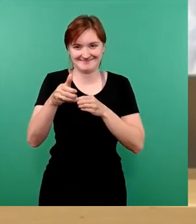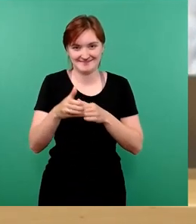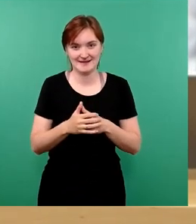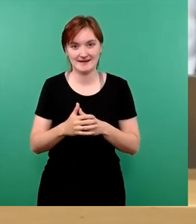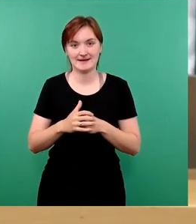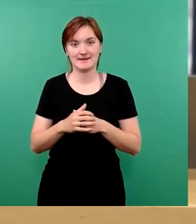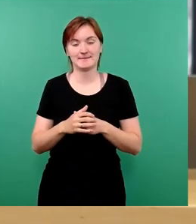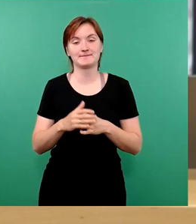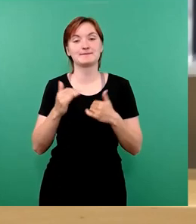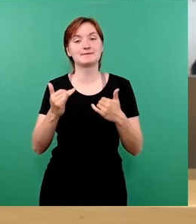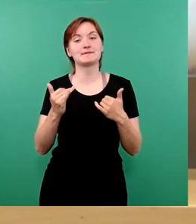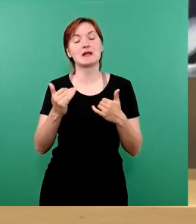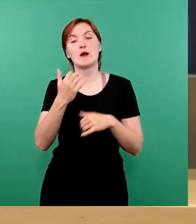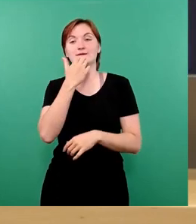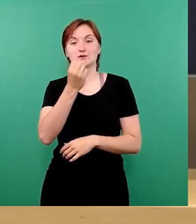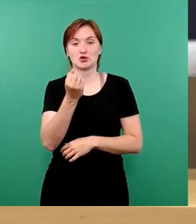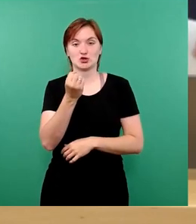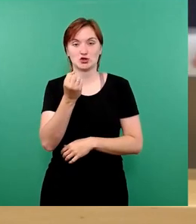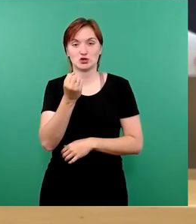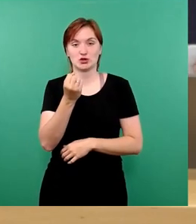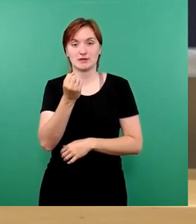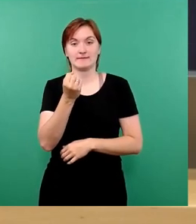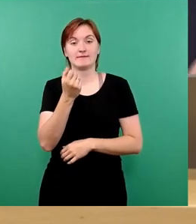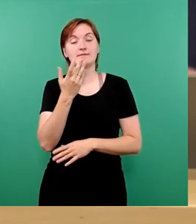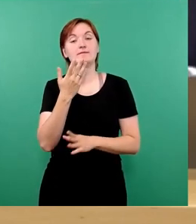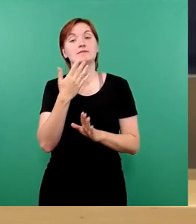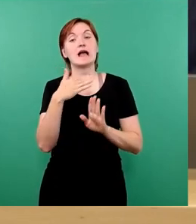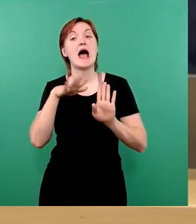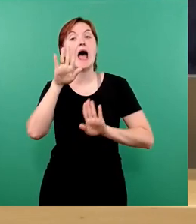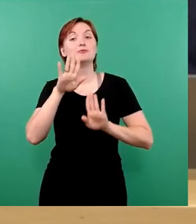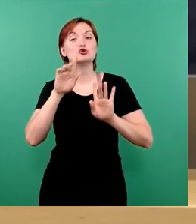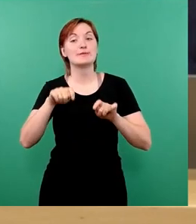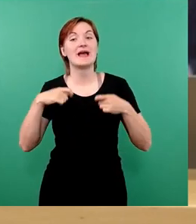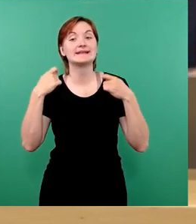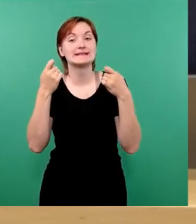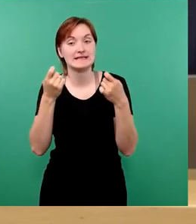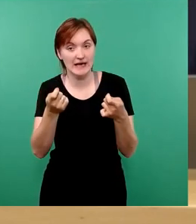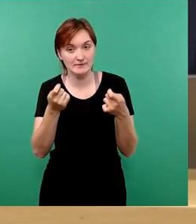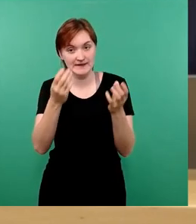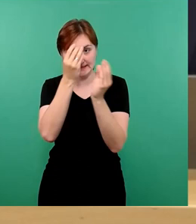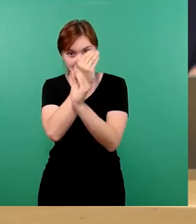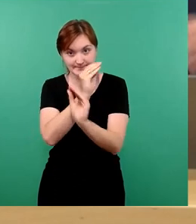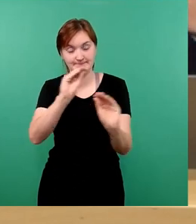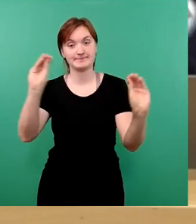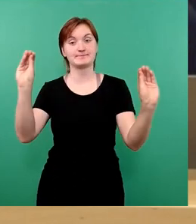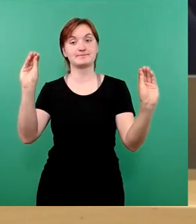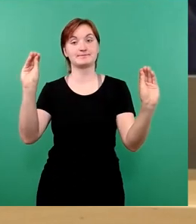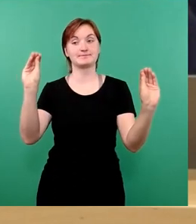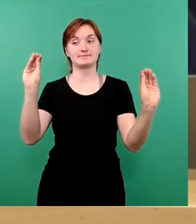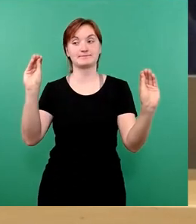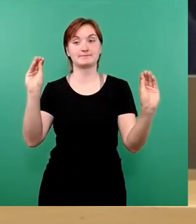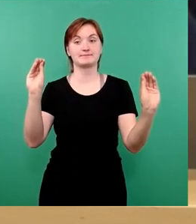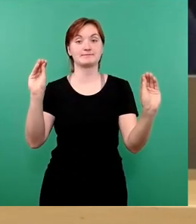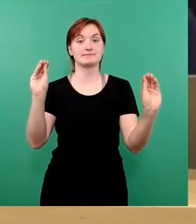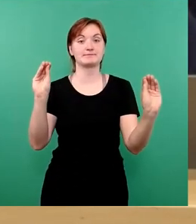möchte ich Ihnen noch das Abstimmergebnis mitteilen zu den